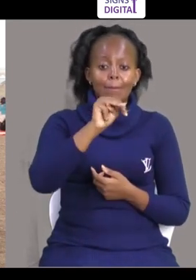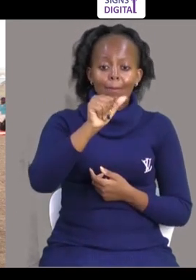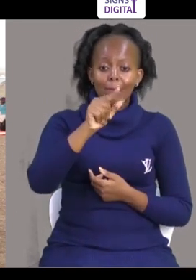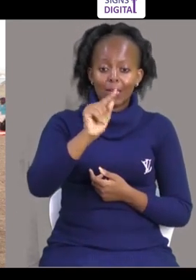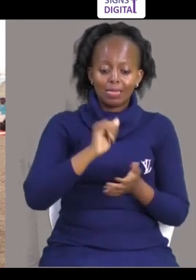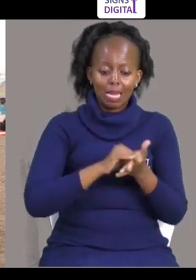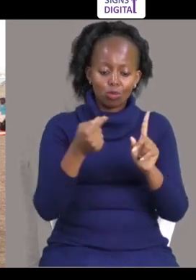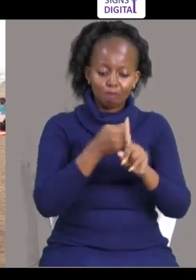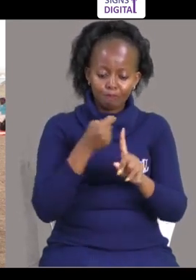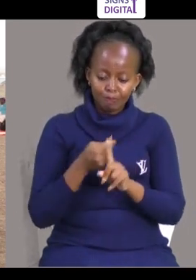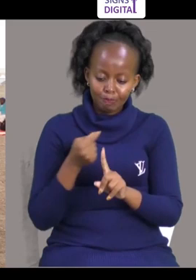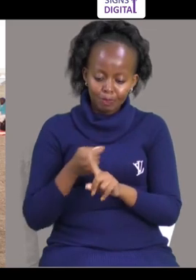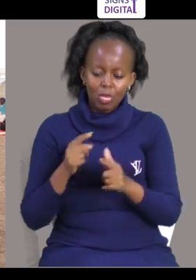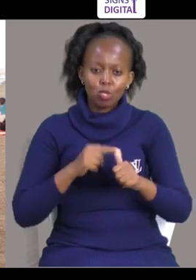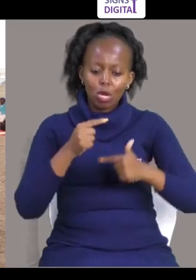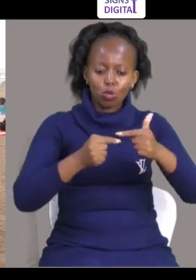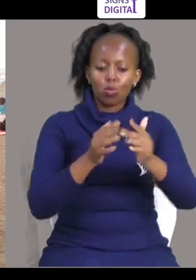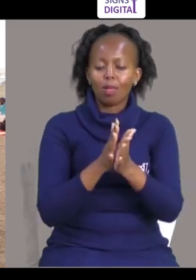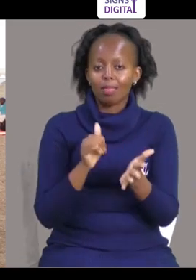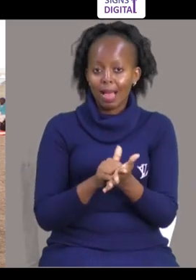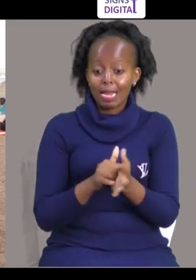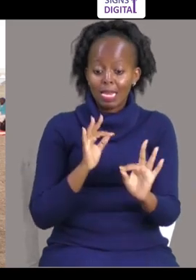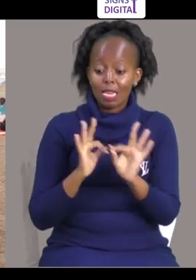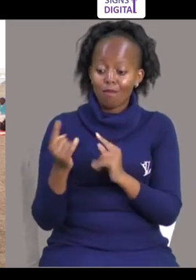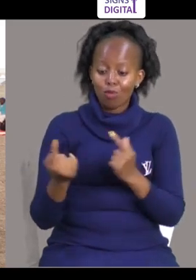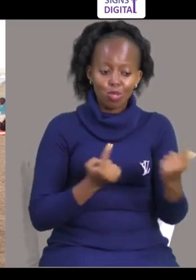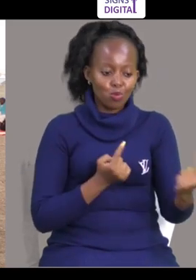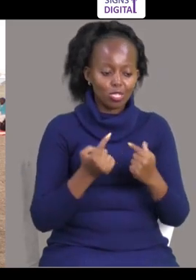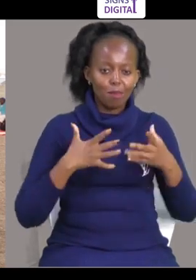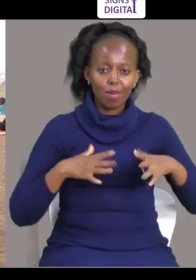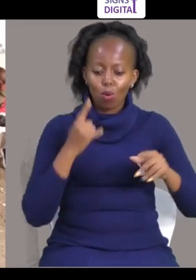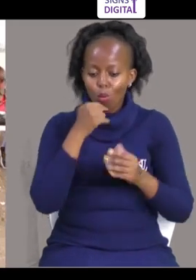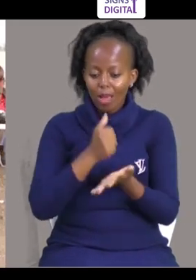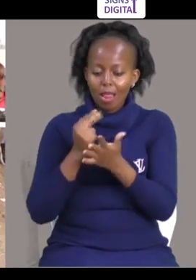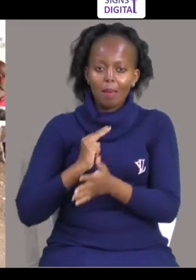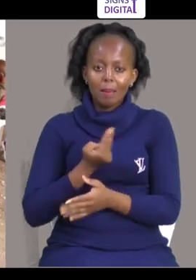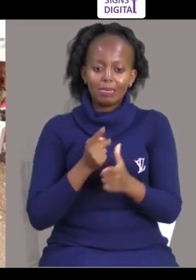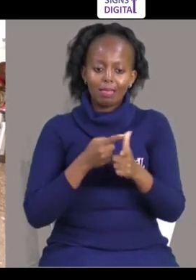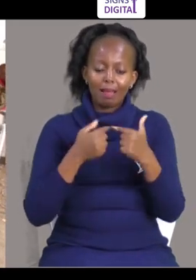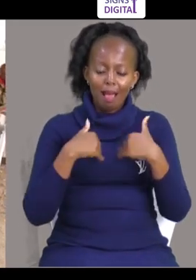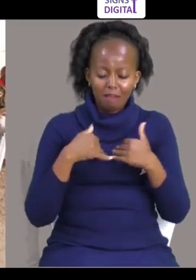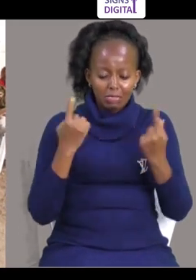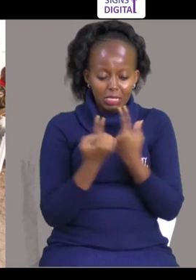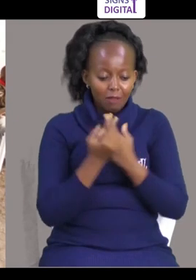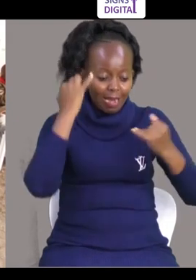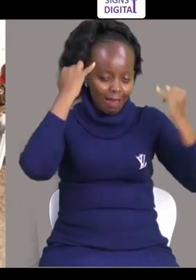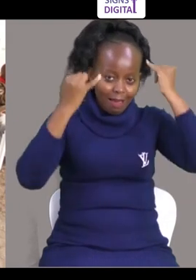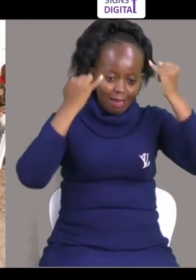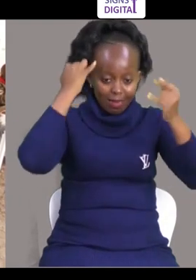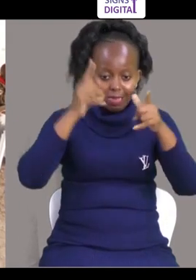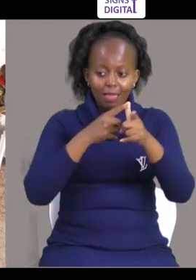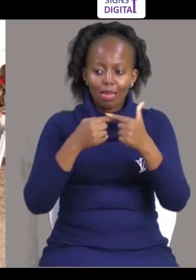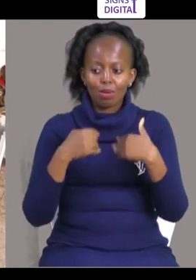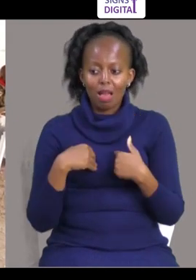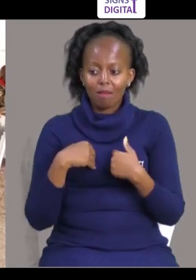na hapa kuna mati bado tunashona Tukaenderea hibyo, ukikuja watu wabaya wanasutaidia na